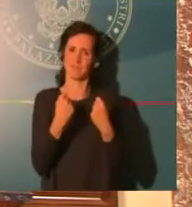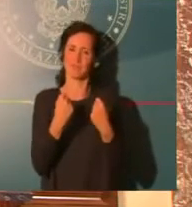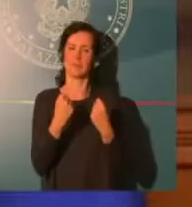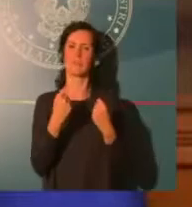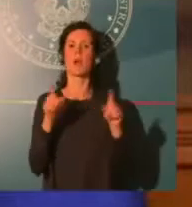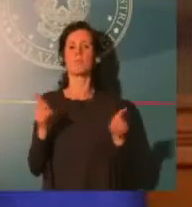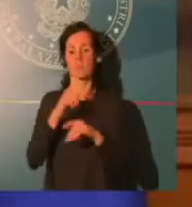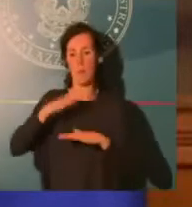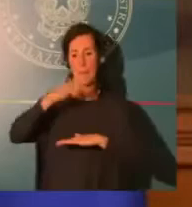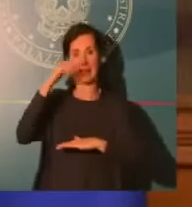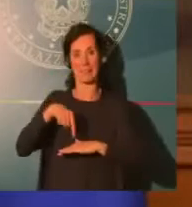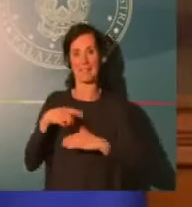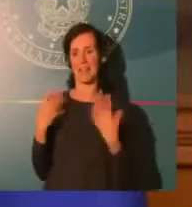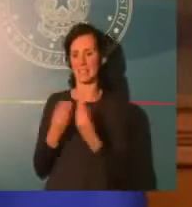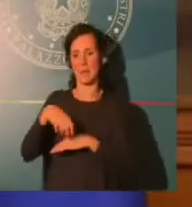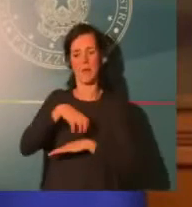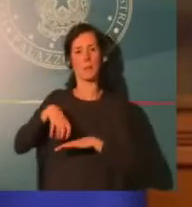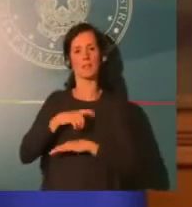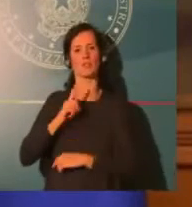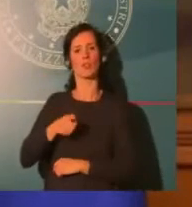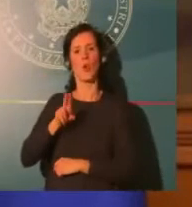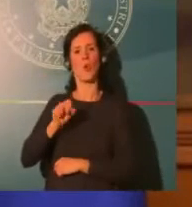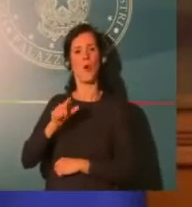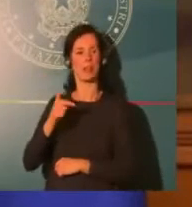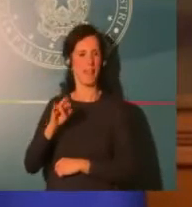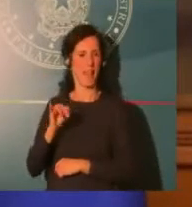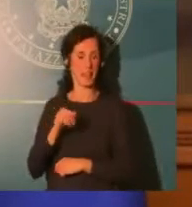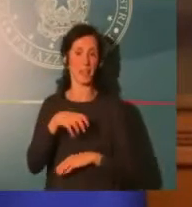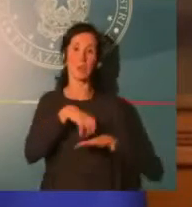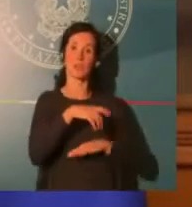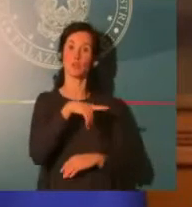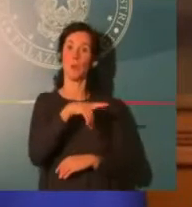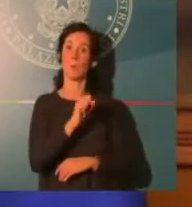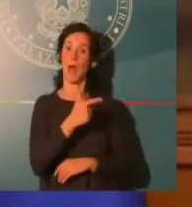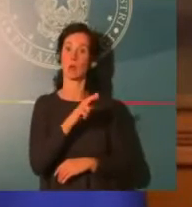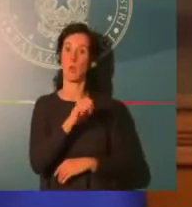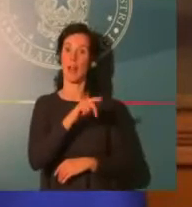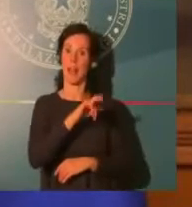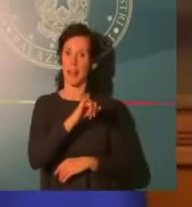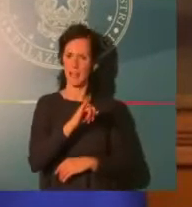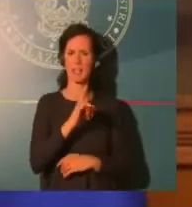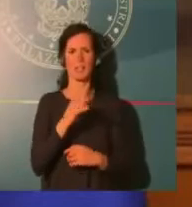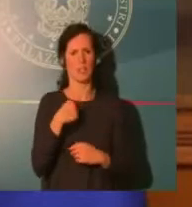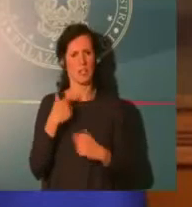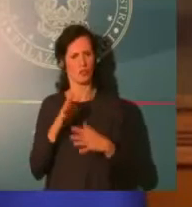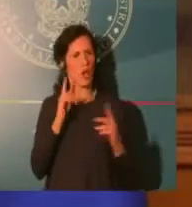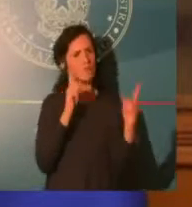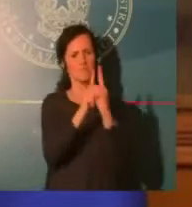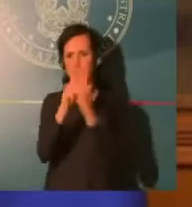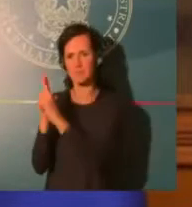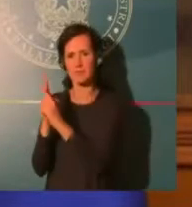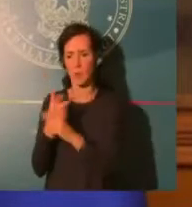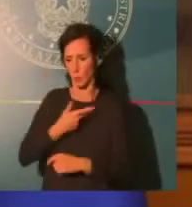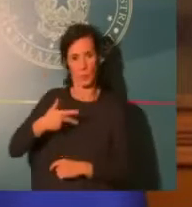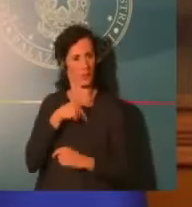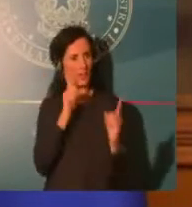delle sofferenze, delle difficoltà economiche, ma è per questo che stiamo qui a parlare adesso in questa conferenza. Per